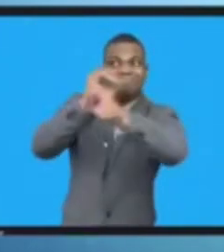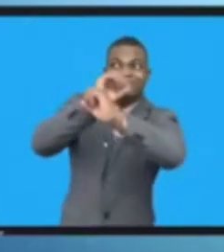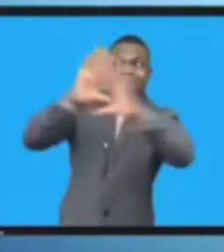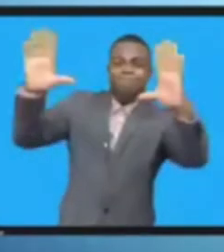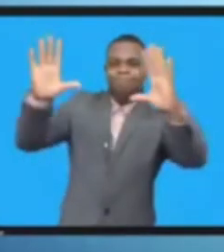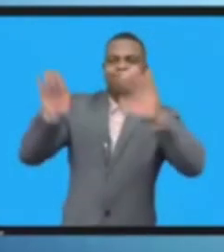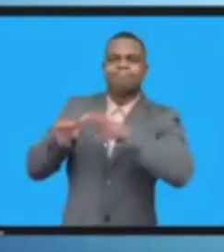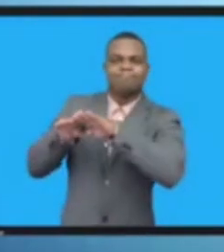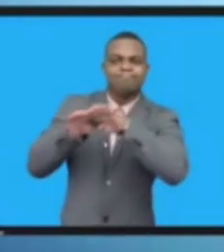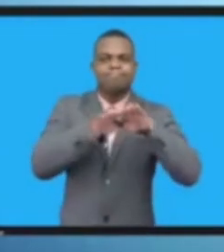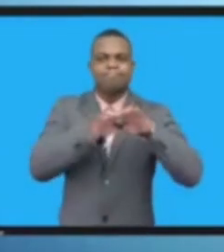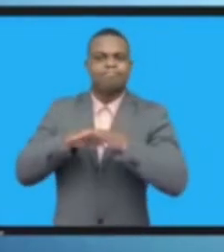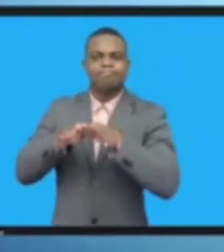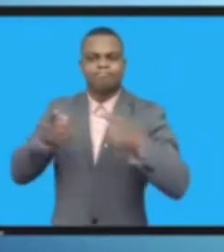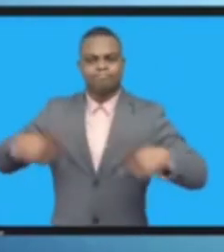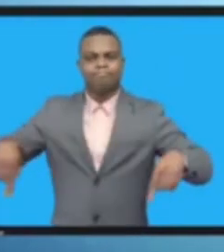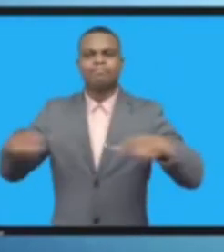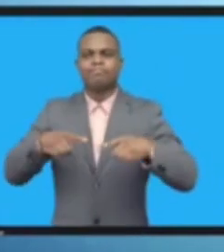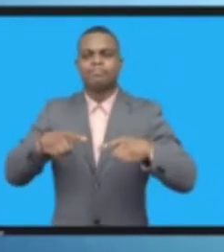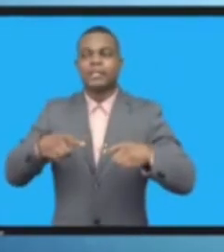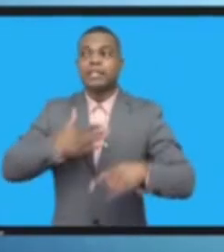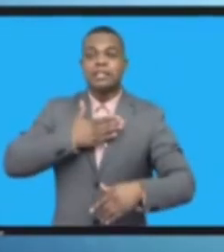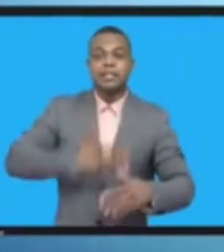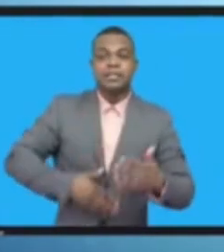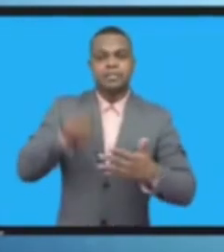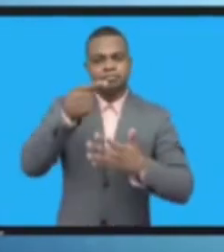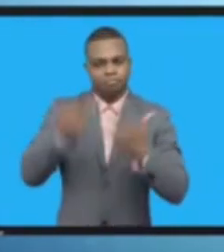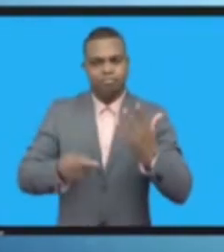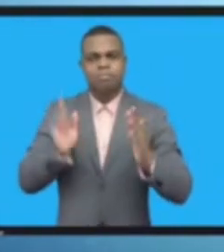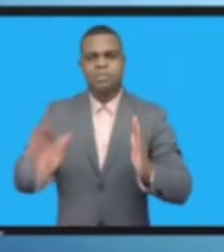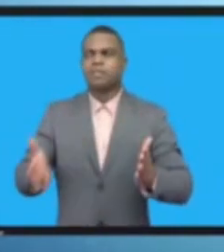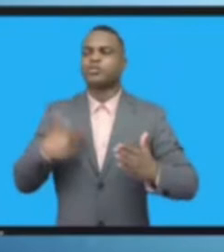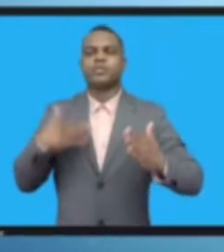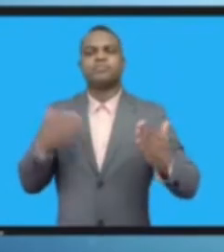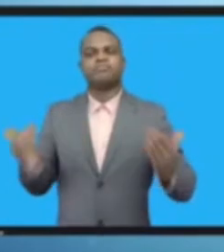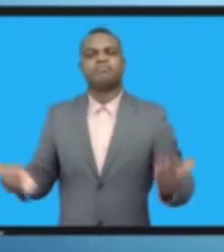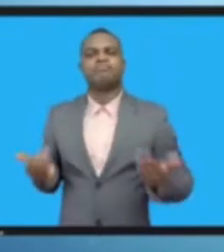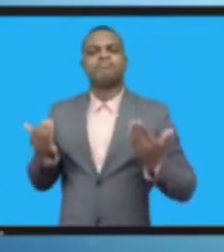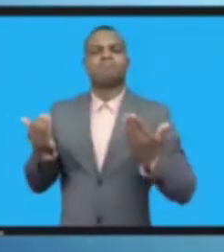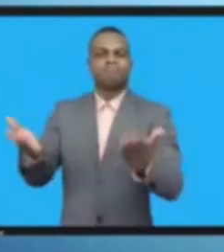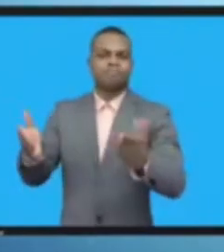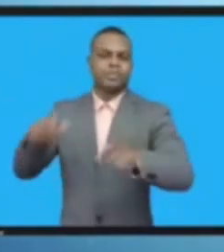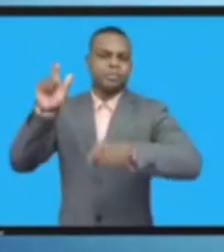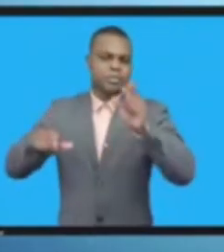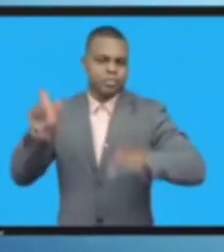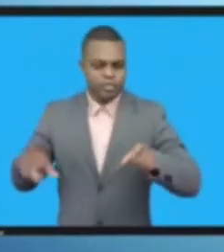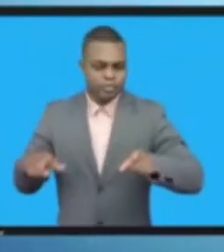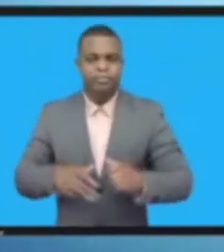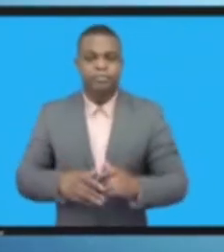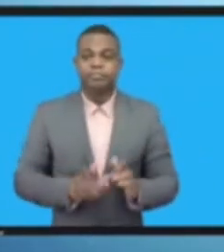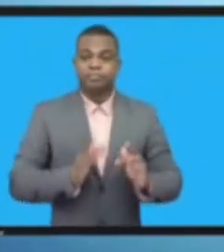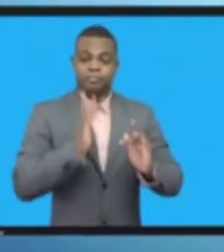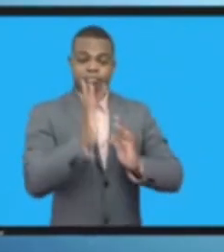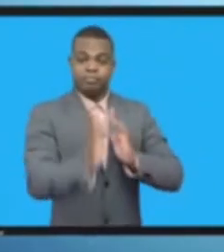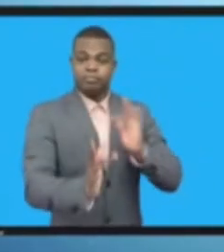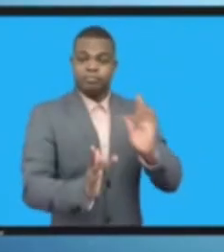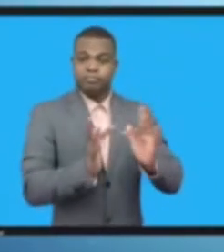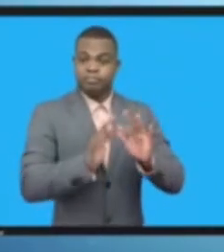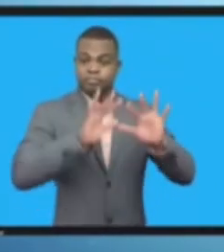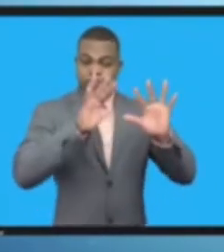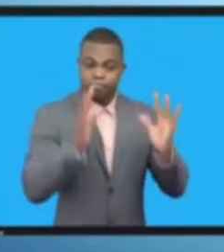الاتفاقات التي تمثل مستقبل آمناً لنا جميعاً وهذه رؤية جسورة